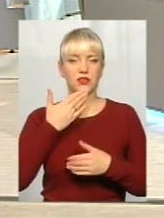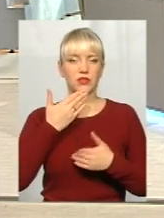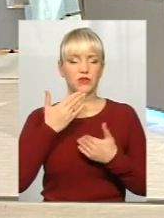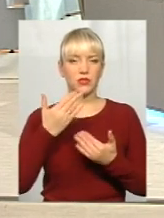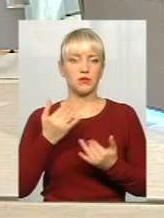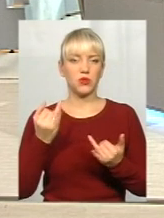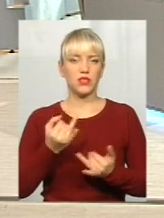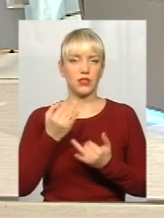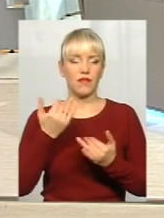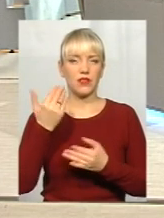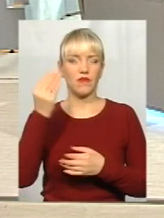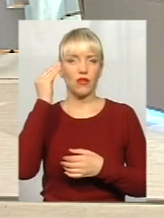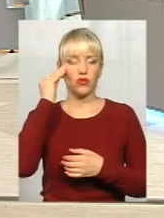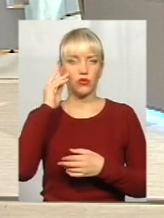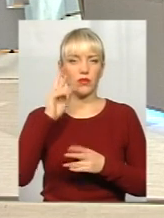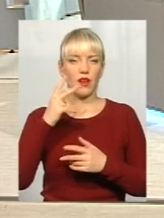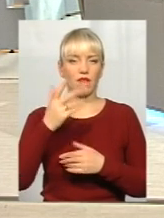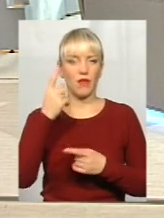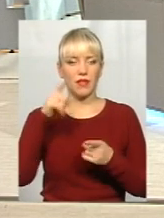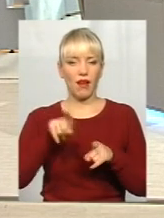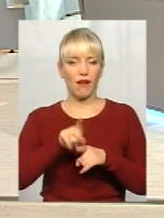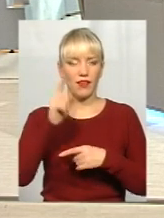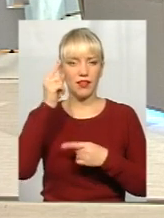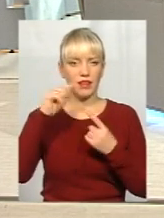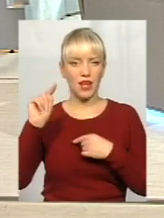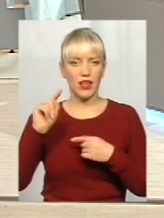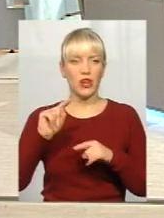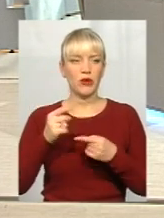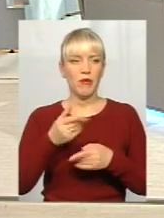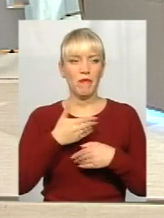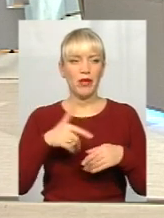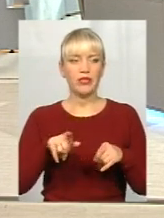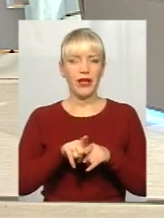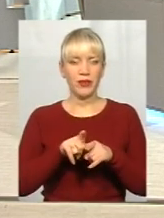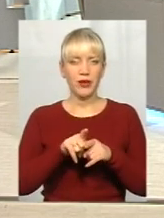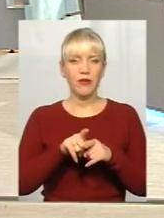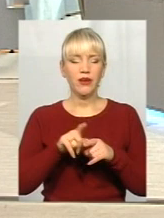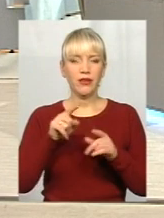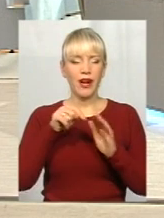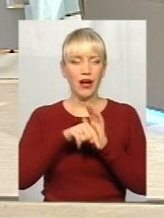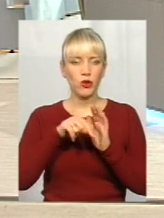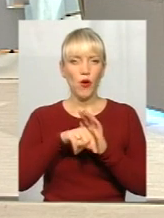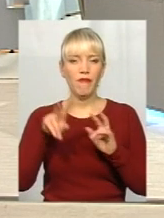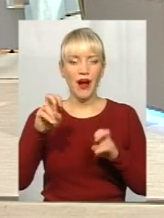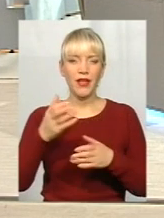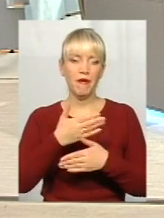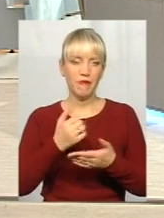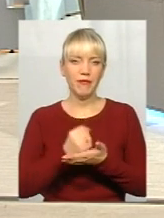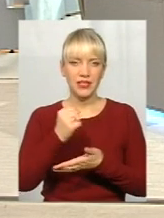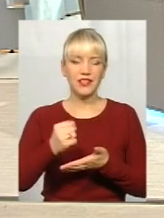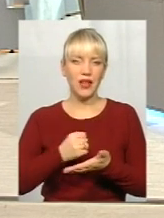вашою думкою, як вам така ідея, тому що ми, по суті, з таким трактуванням, з такими призначеними, ми жили